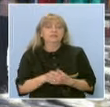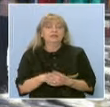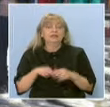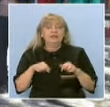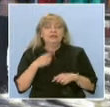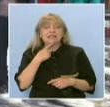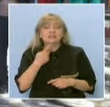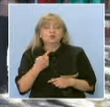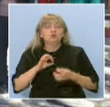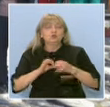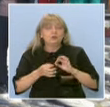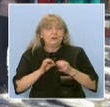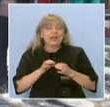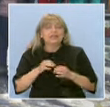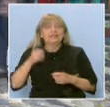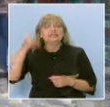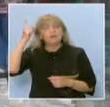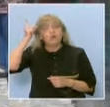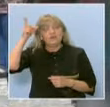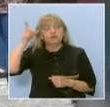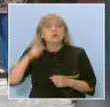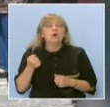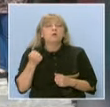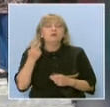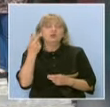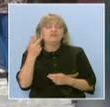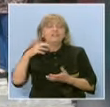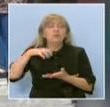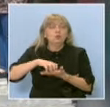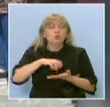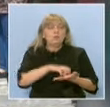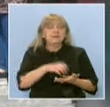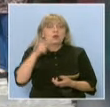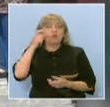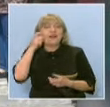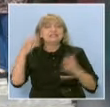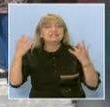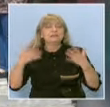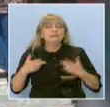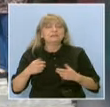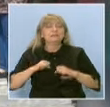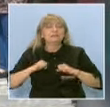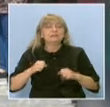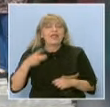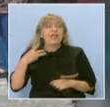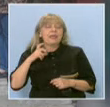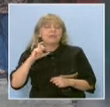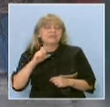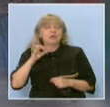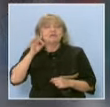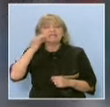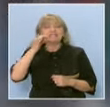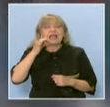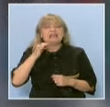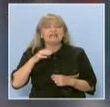Тази година в Олимпиадата по философия победителите и в двете групи са от Варненската математическа гимназия. Ема Станкова е със златен медал в първа